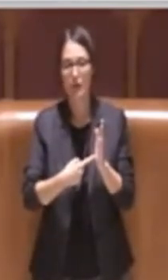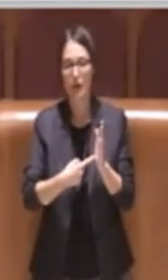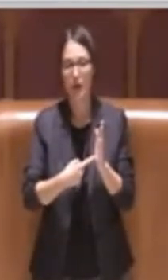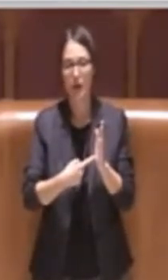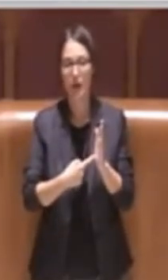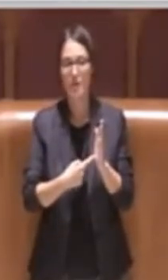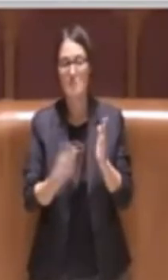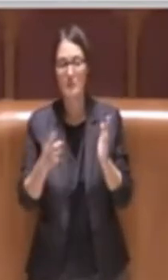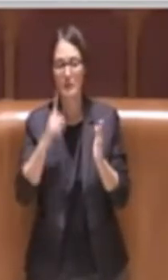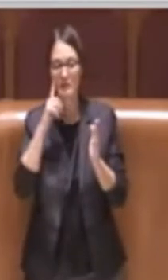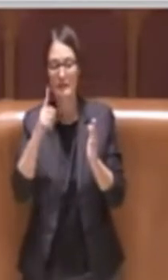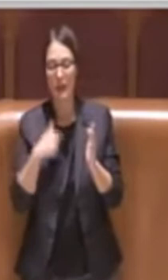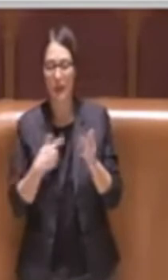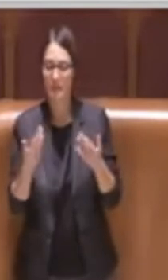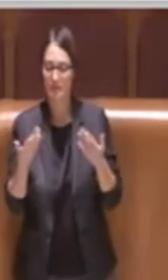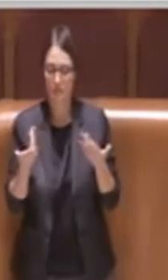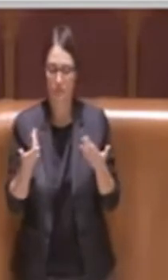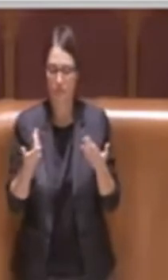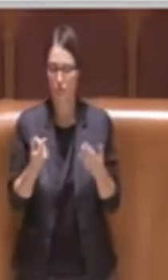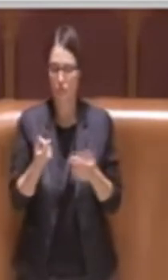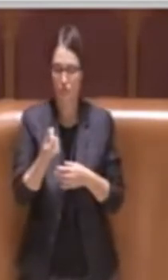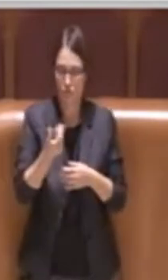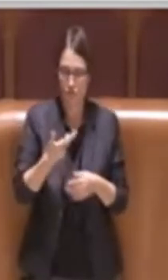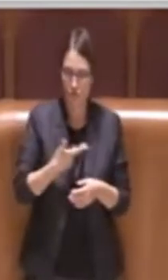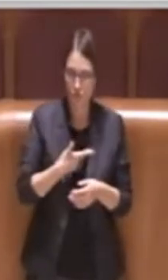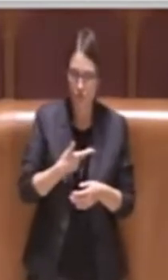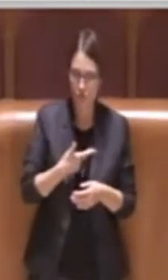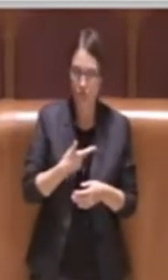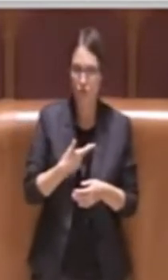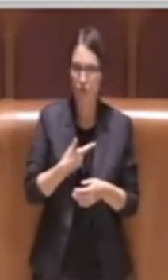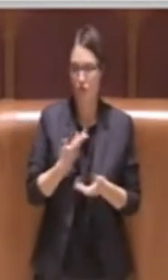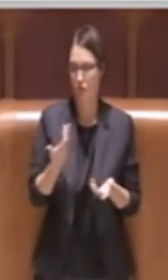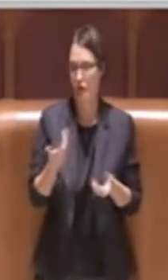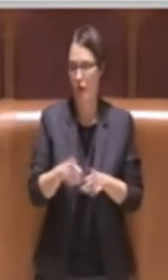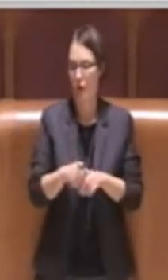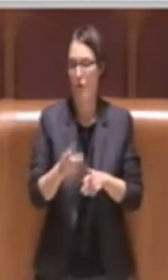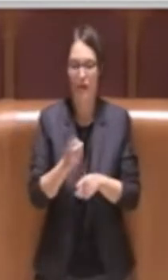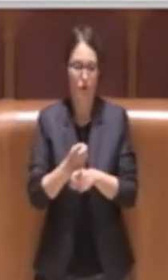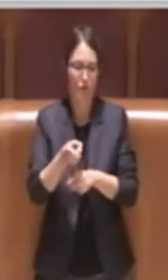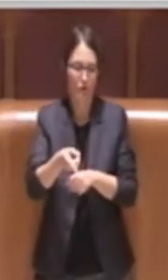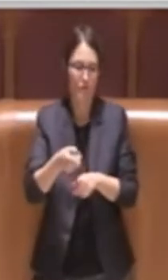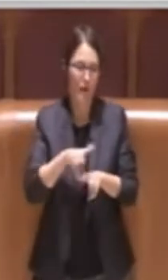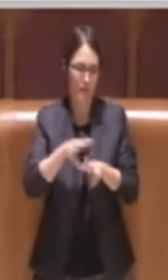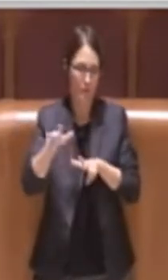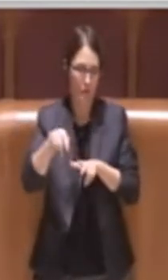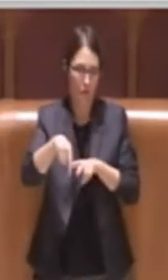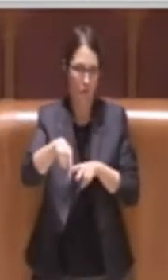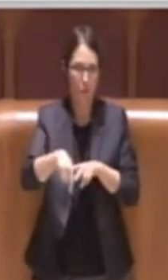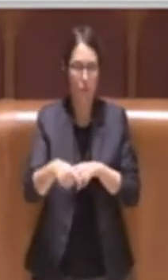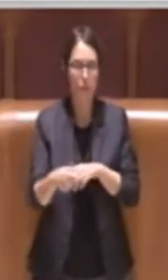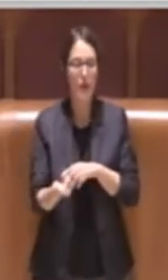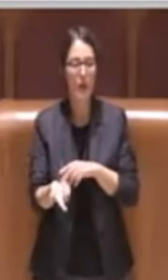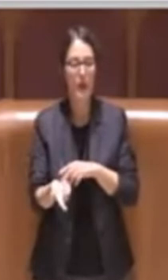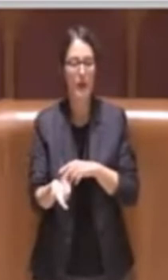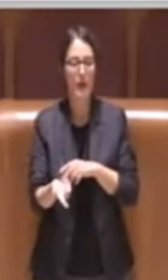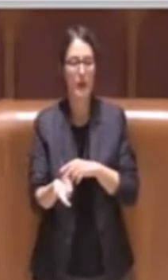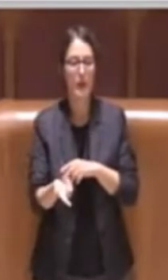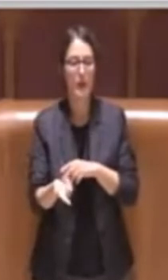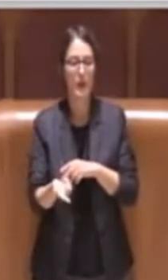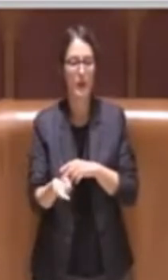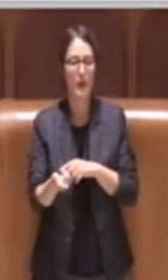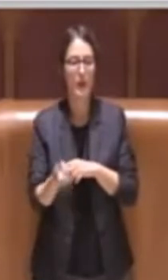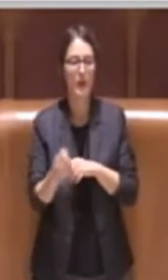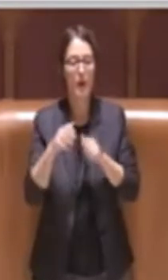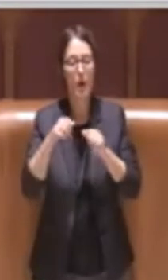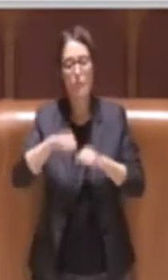disponibilità finanziario, come immaginiamo ci sarà, è possibile attingere nuovi